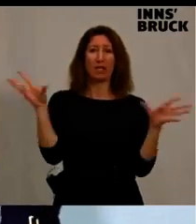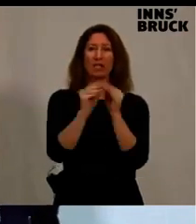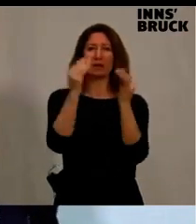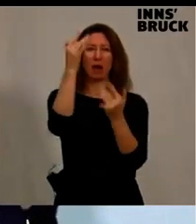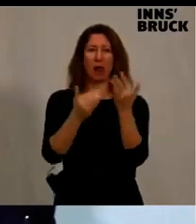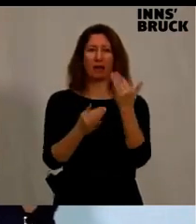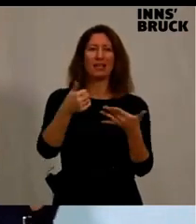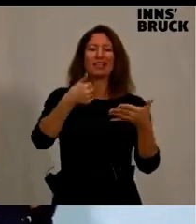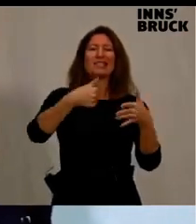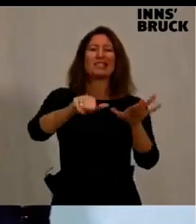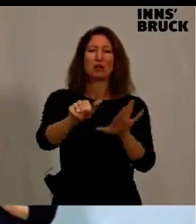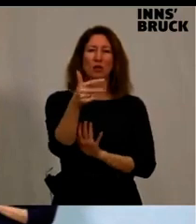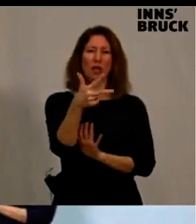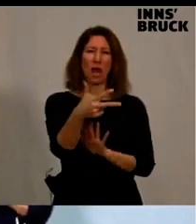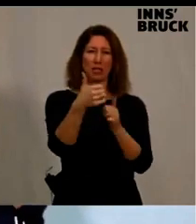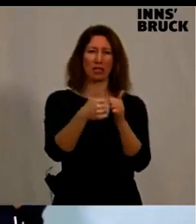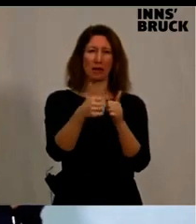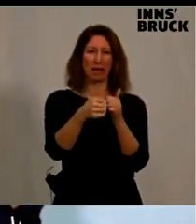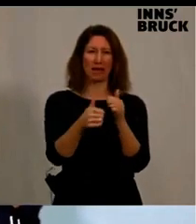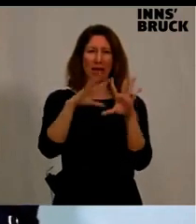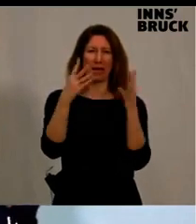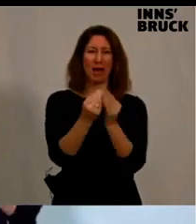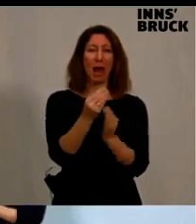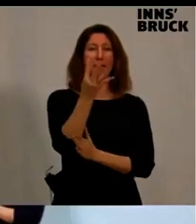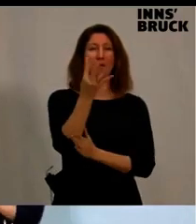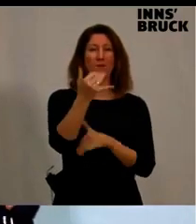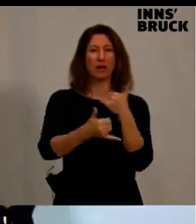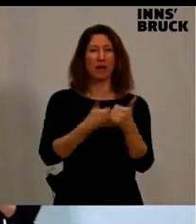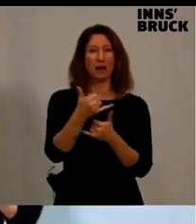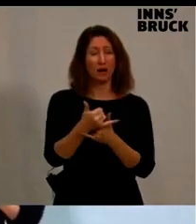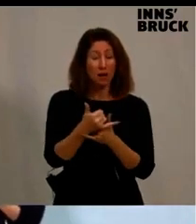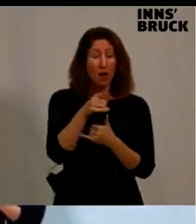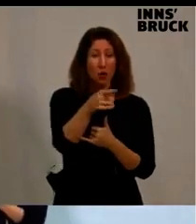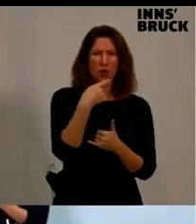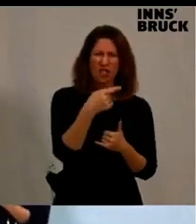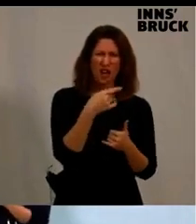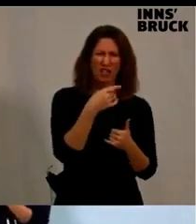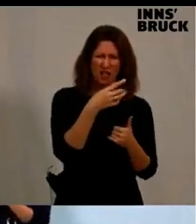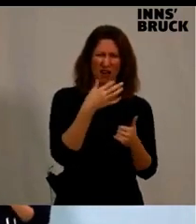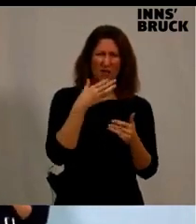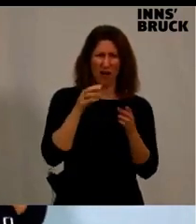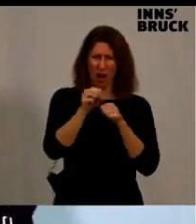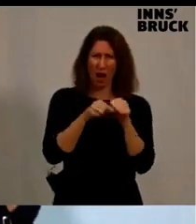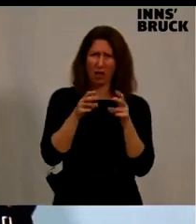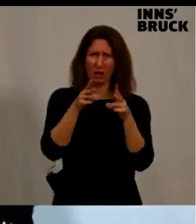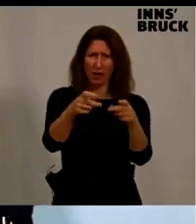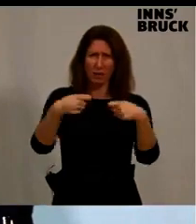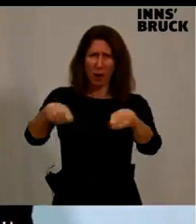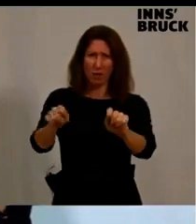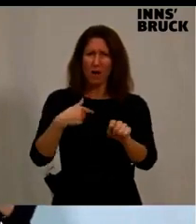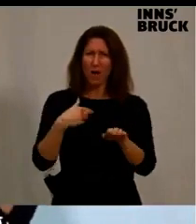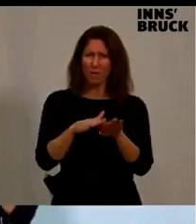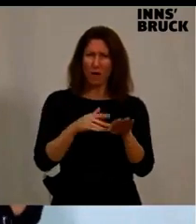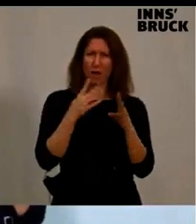630 Meter in vier Jahren, wo ein Willi, da ein Radweg. Hörsen müsste es, wo ein Willi, da ein Baumweg.